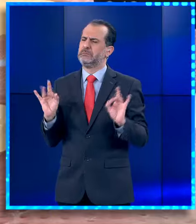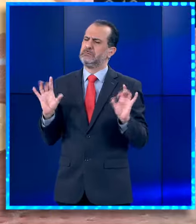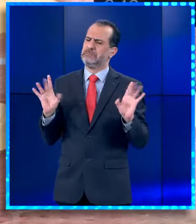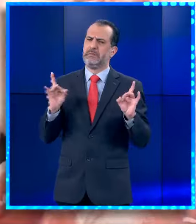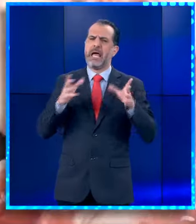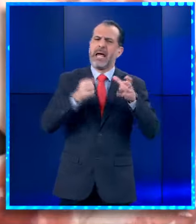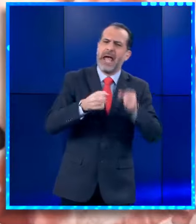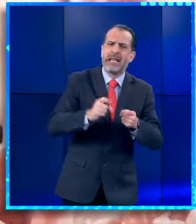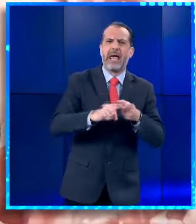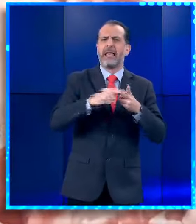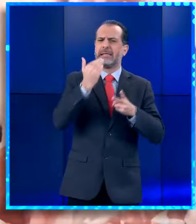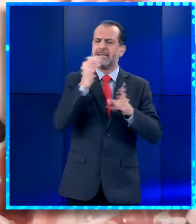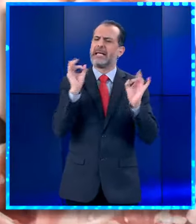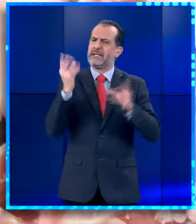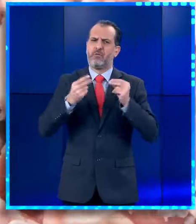γάλακτος και τυροκομικών.